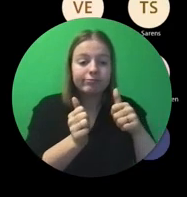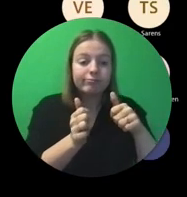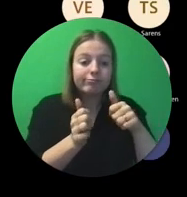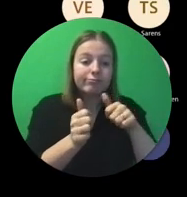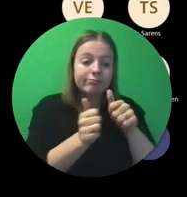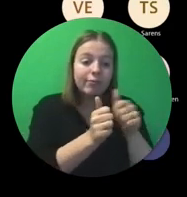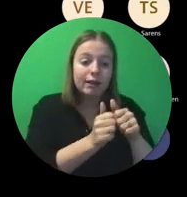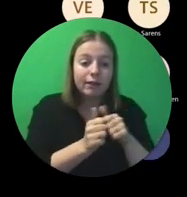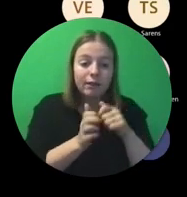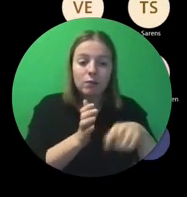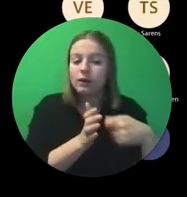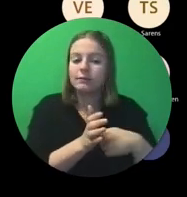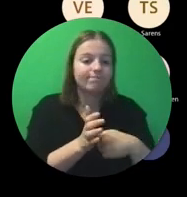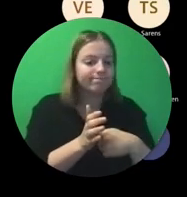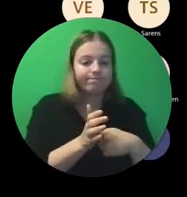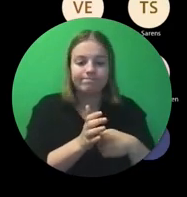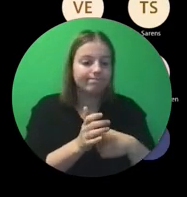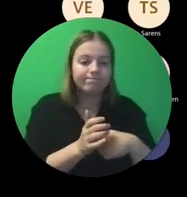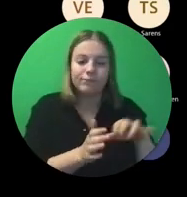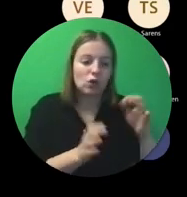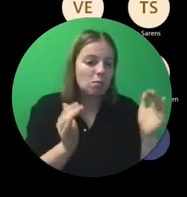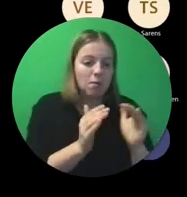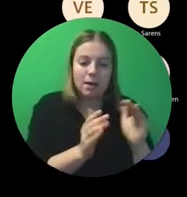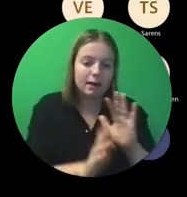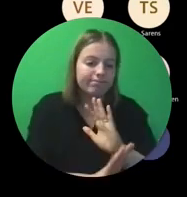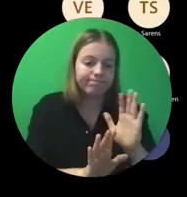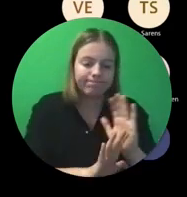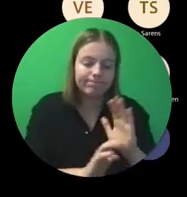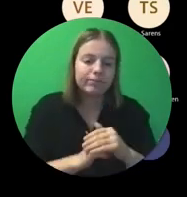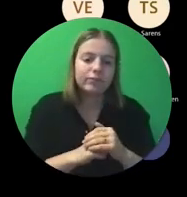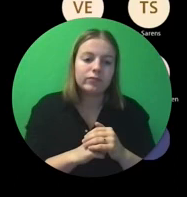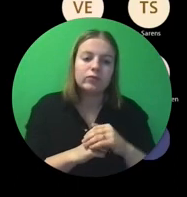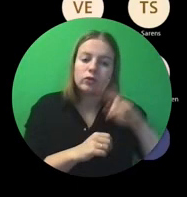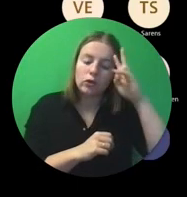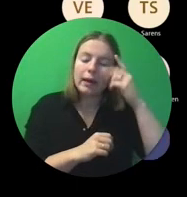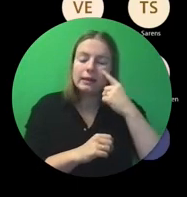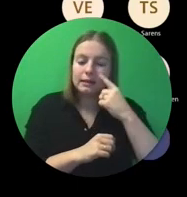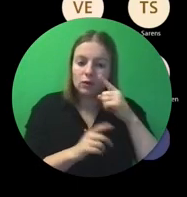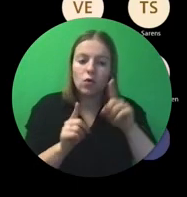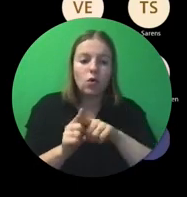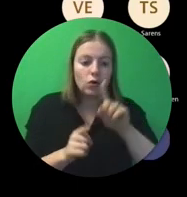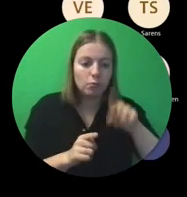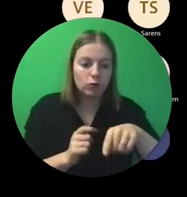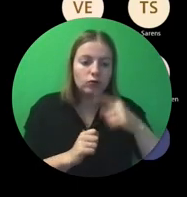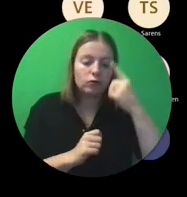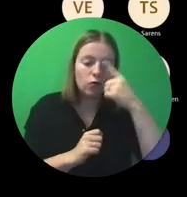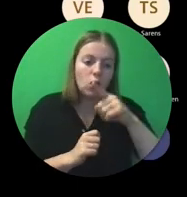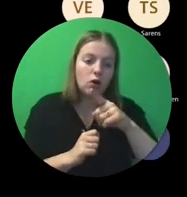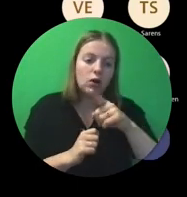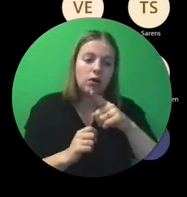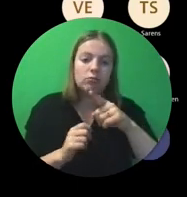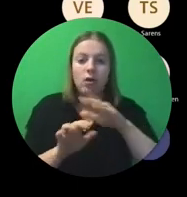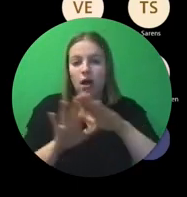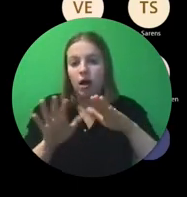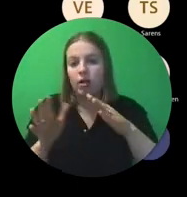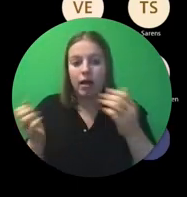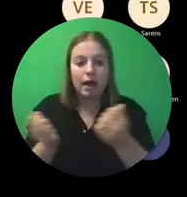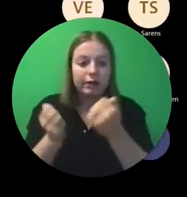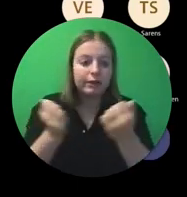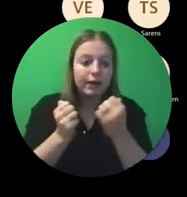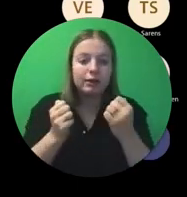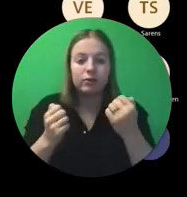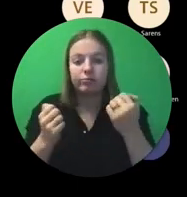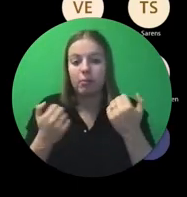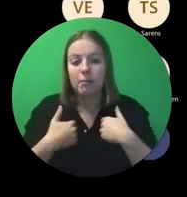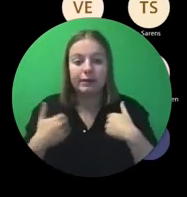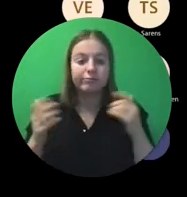Nee, dat is te beperkt. In principe is dat ook geldig voor andere activiteiten waar mensen